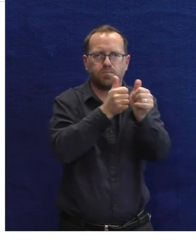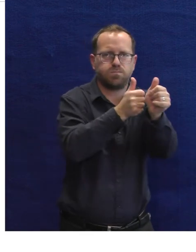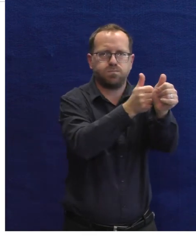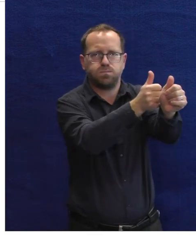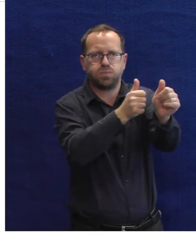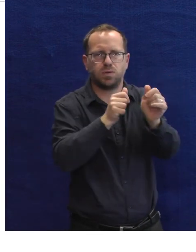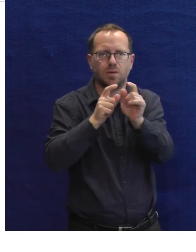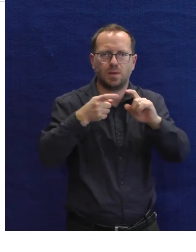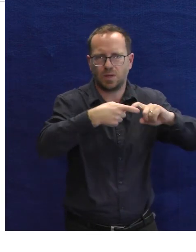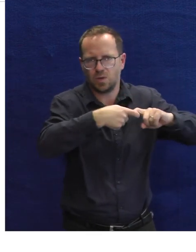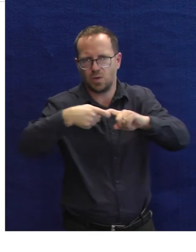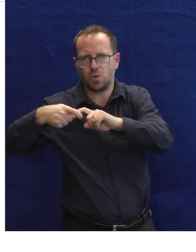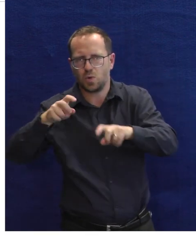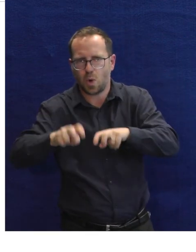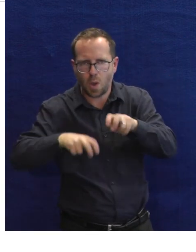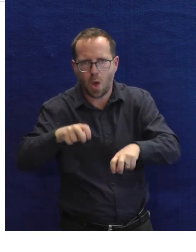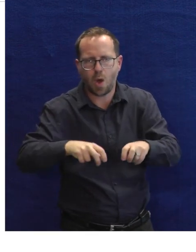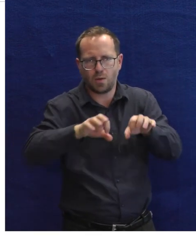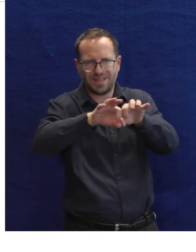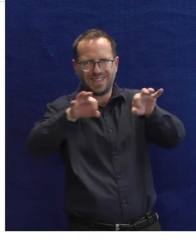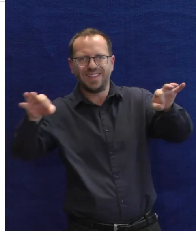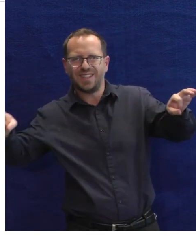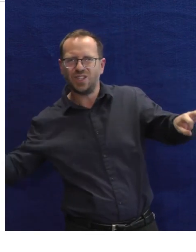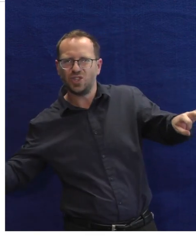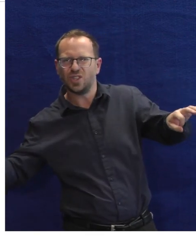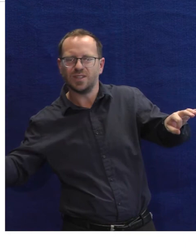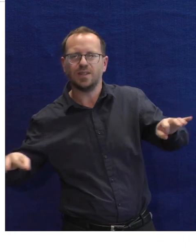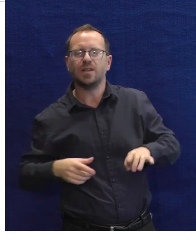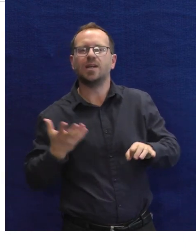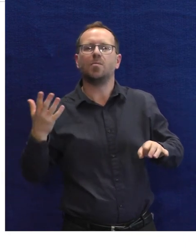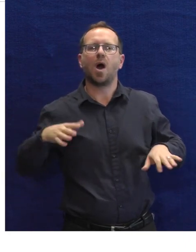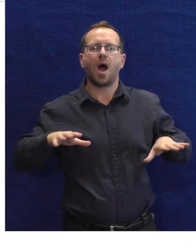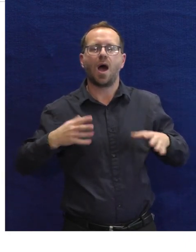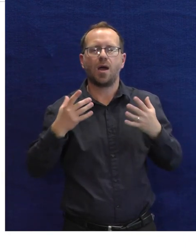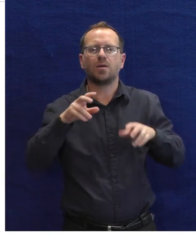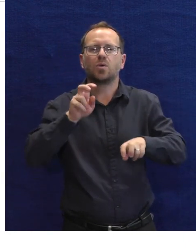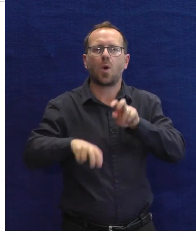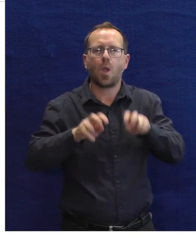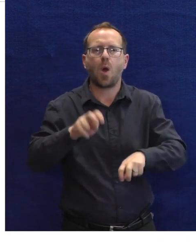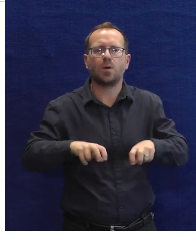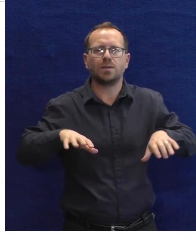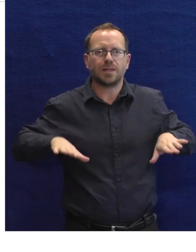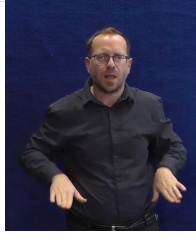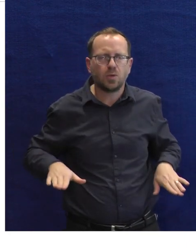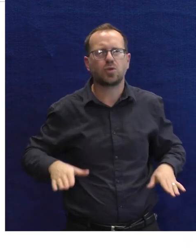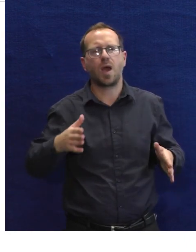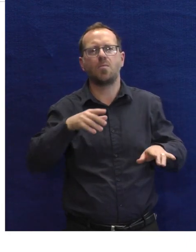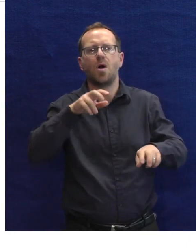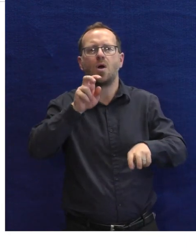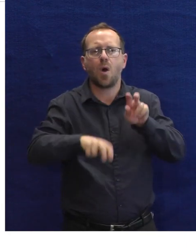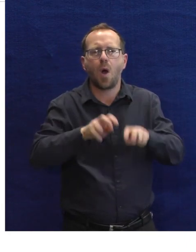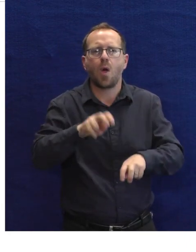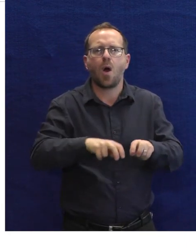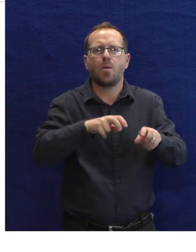je možné i pro děti nevědomé připojit toto kolo za kolo dospělého.